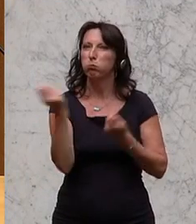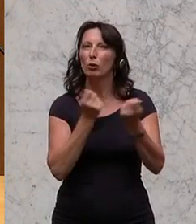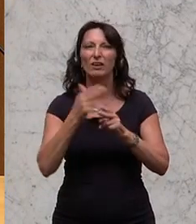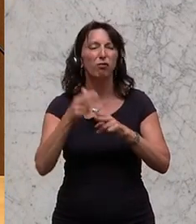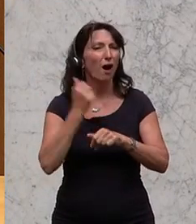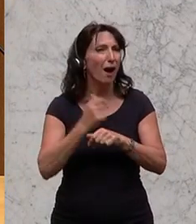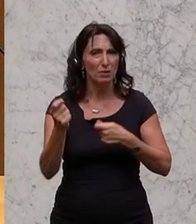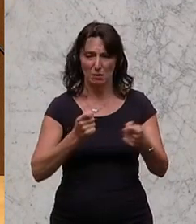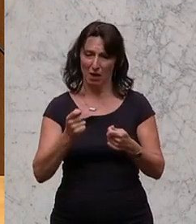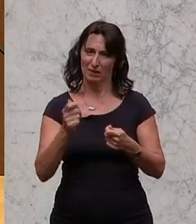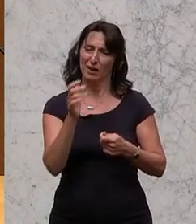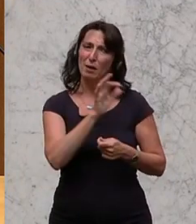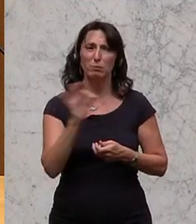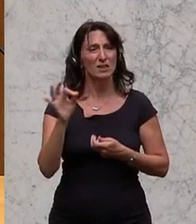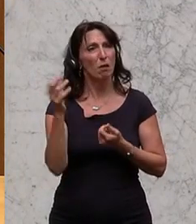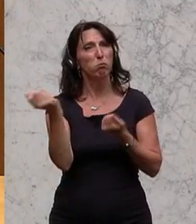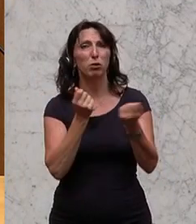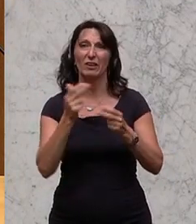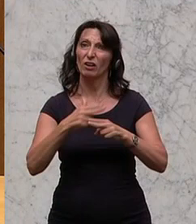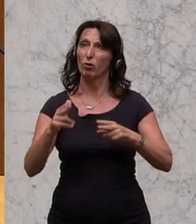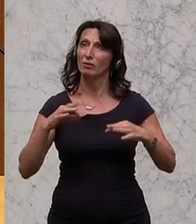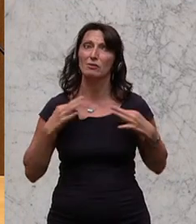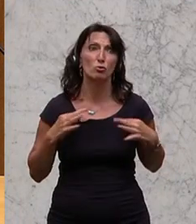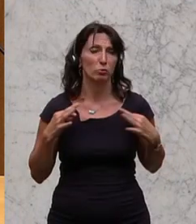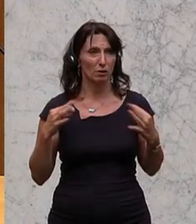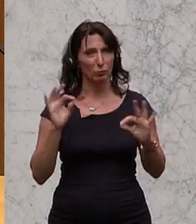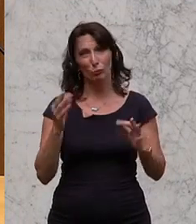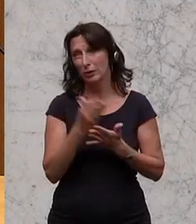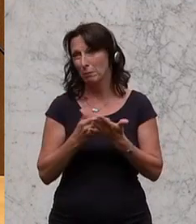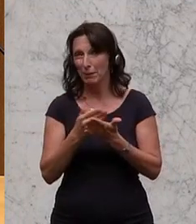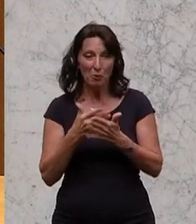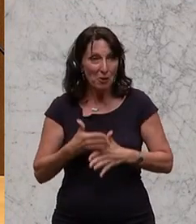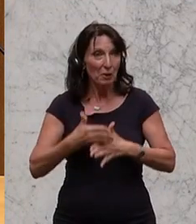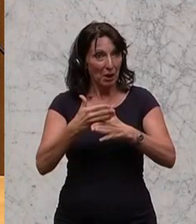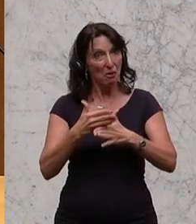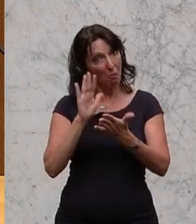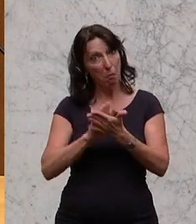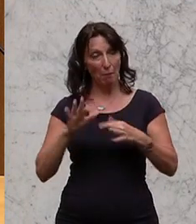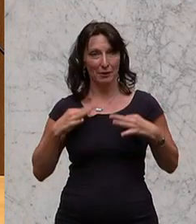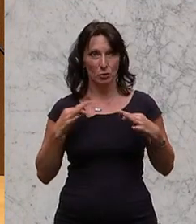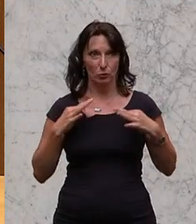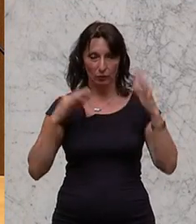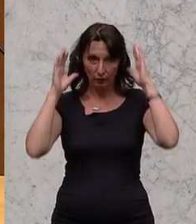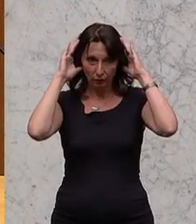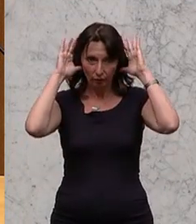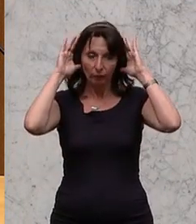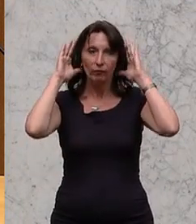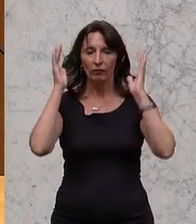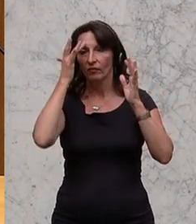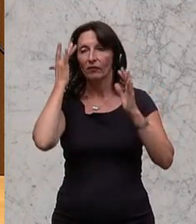Gesundheitspolitik. Wir wissen, dass gute Bildung auch hilft, gesund zu bleiben. Es ist Bildung die beste